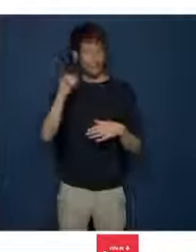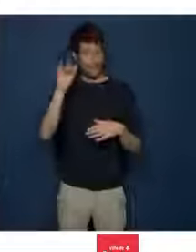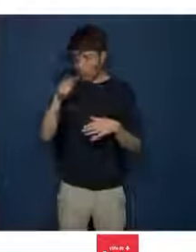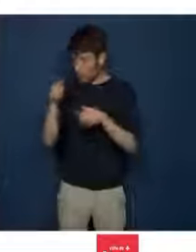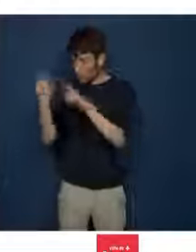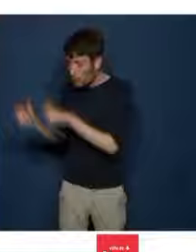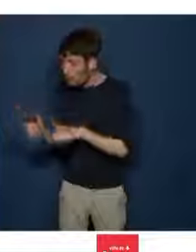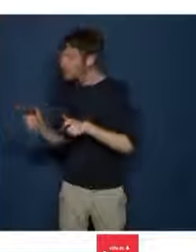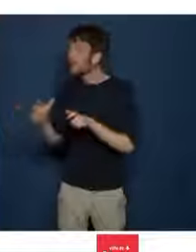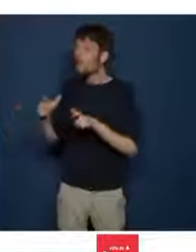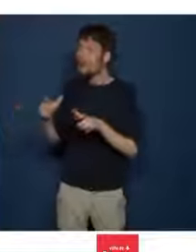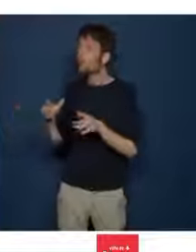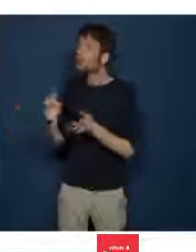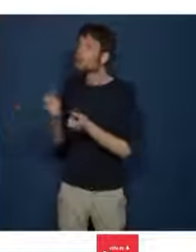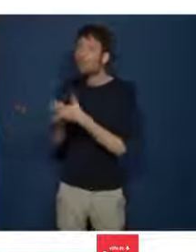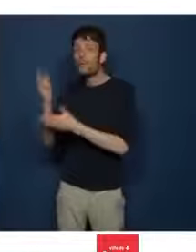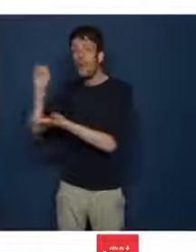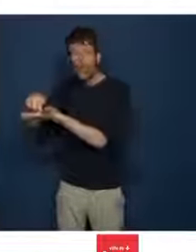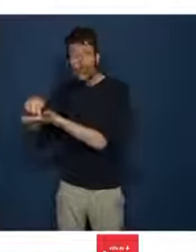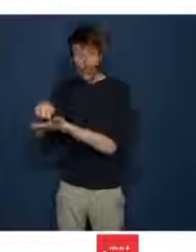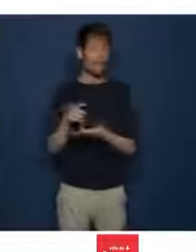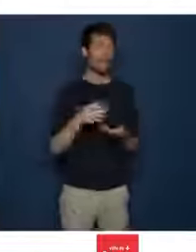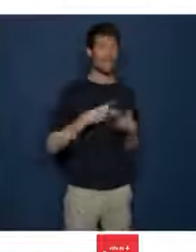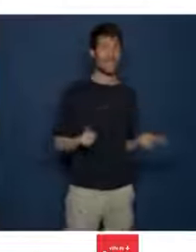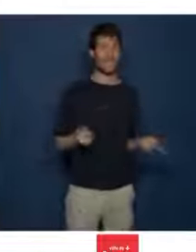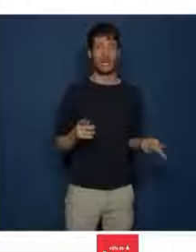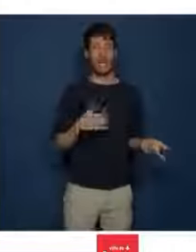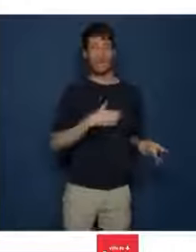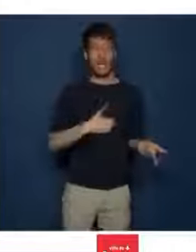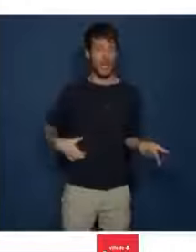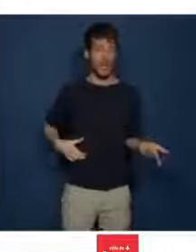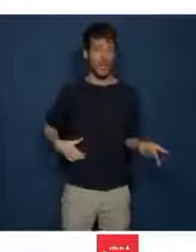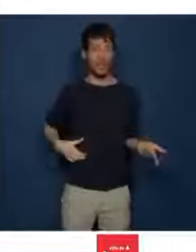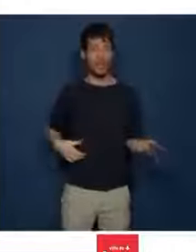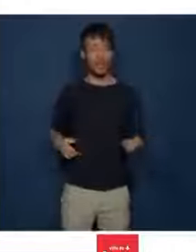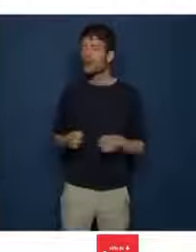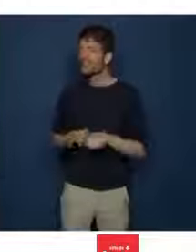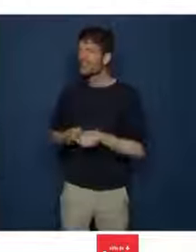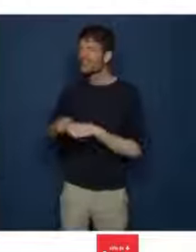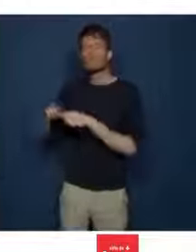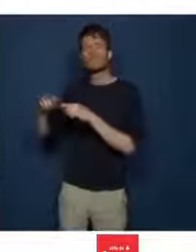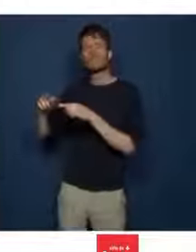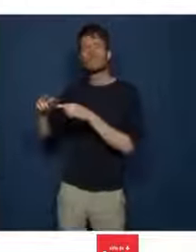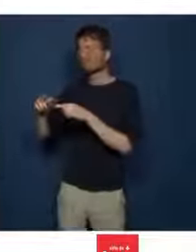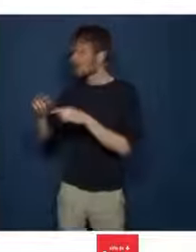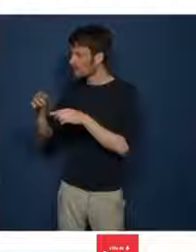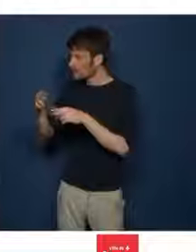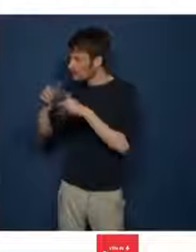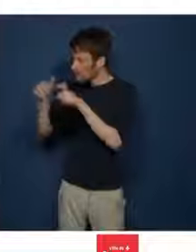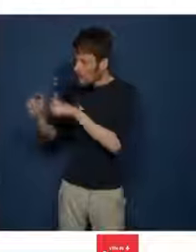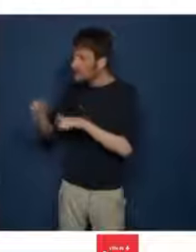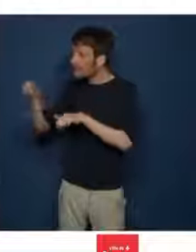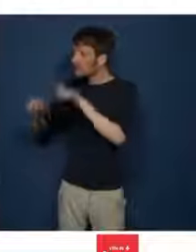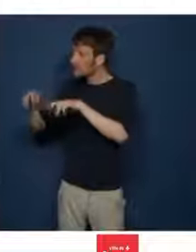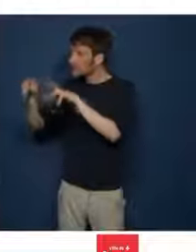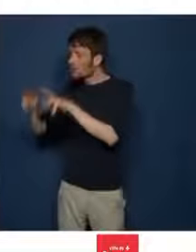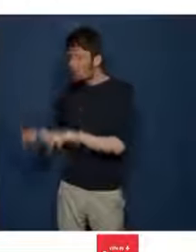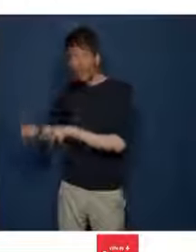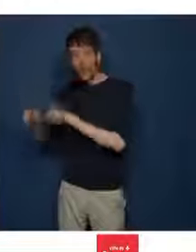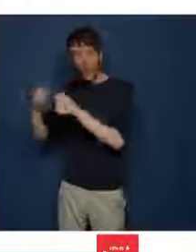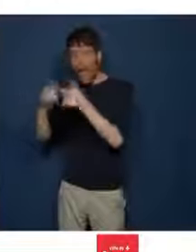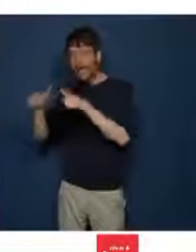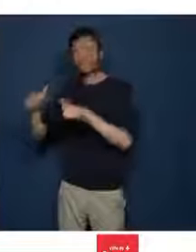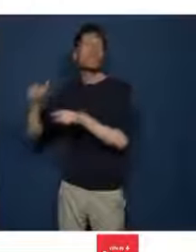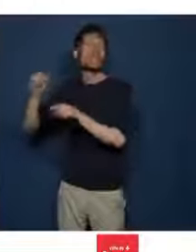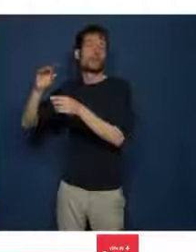société d'horticulture, ainsi qu'à l'accès aux ouvrages que ses membres ou les chercheurs qu'elle habilite auront le besoin de consulter. La commune doit